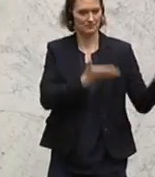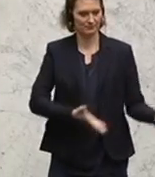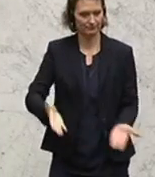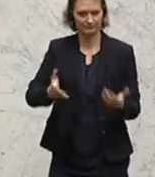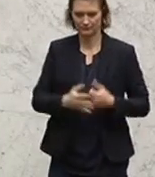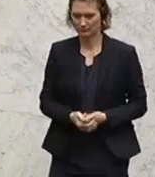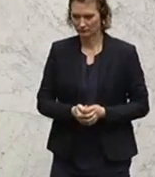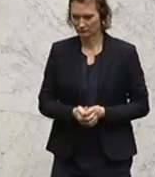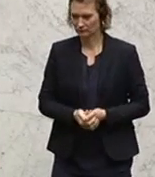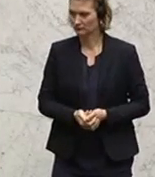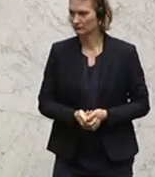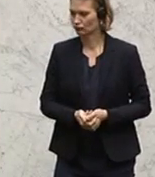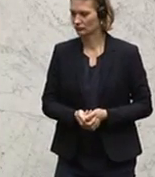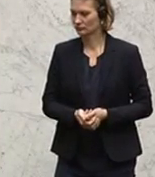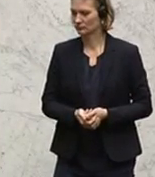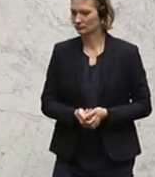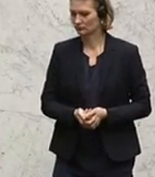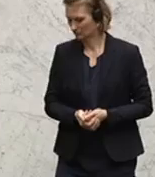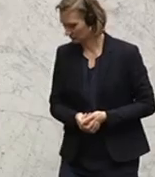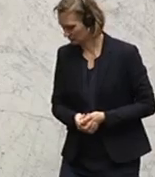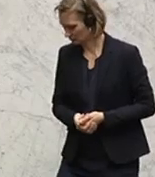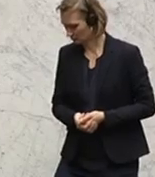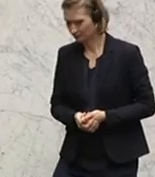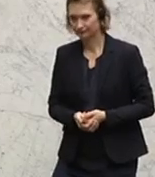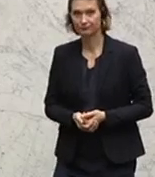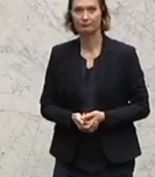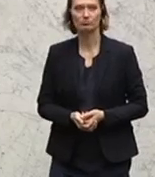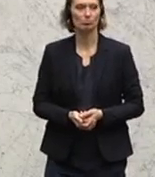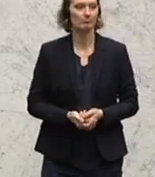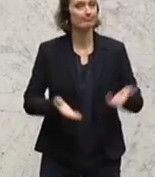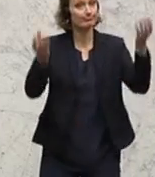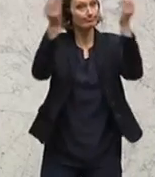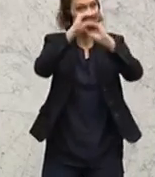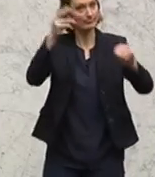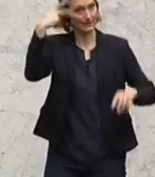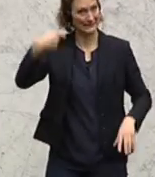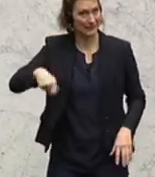Infektionen mit zu geringen therapeutischen Mitteln bekämpft werden würden, sagt der Gesundheitssprecher der ÖVP, Erwin Rasinger. Vielen